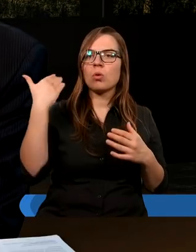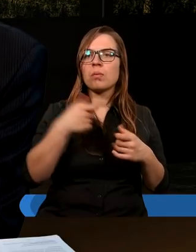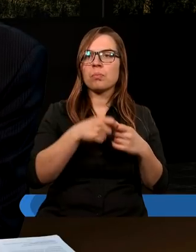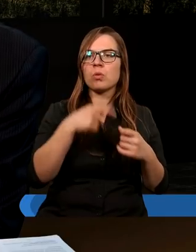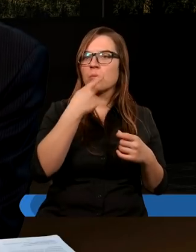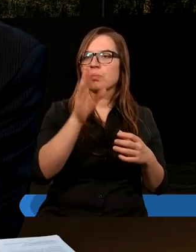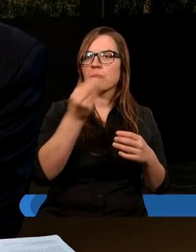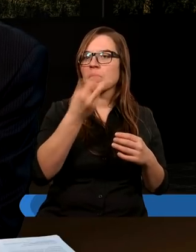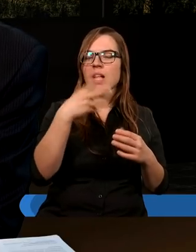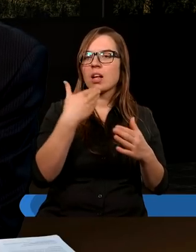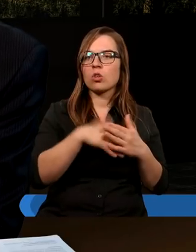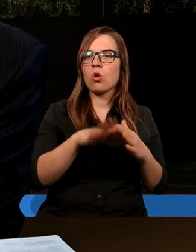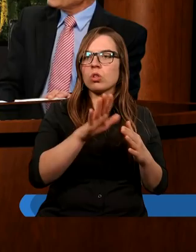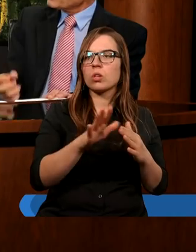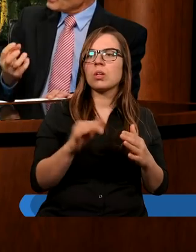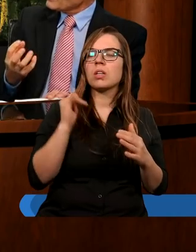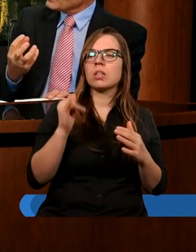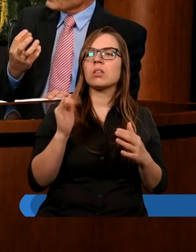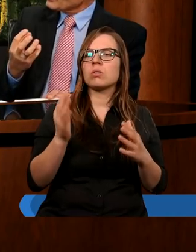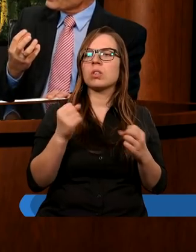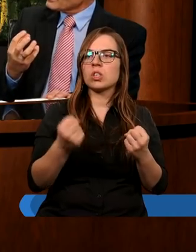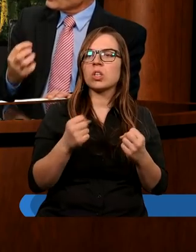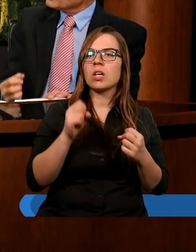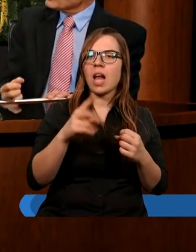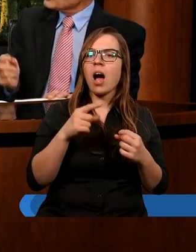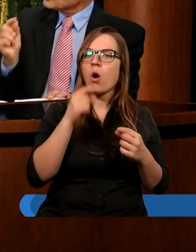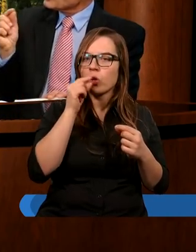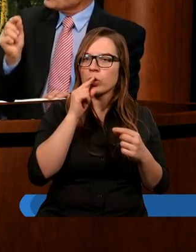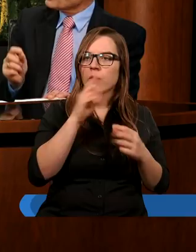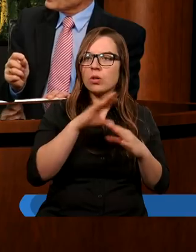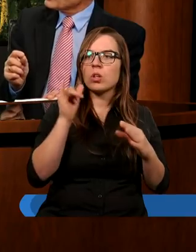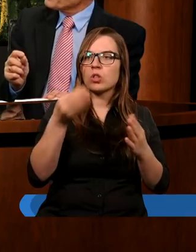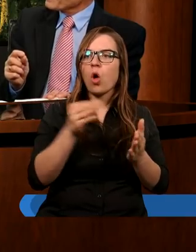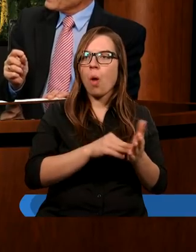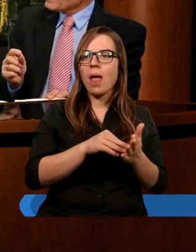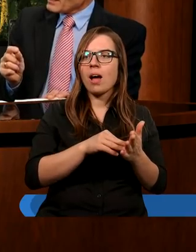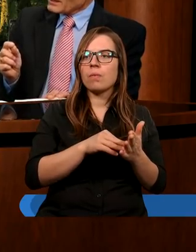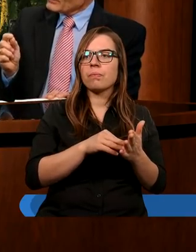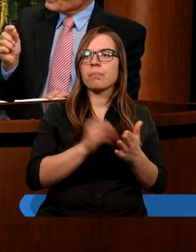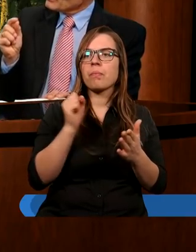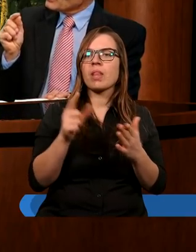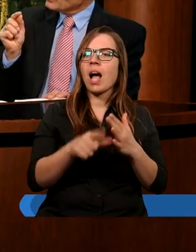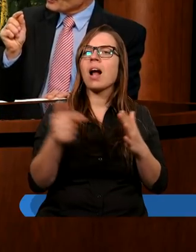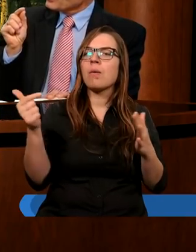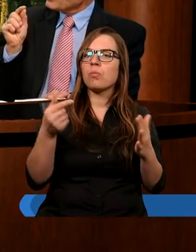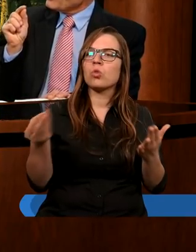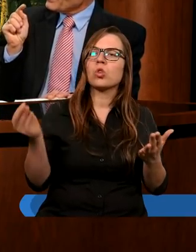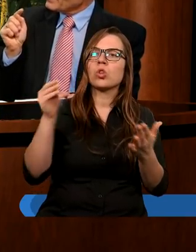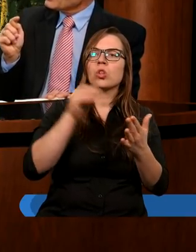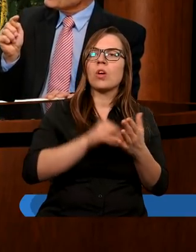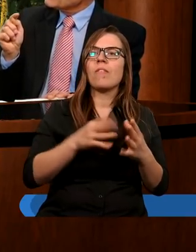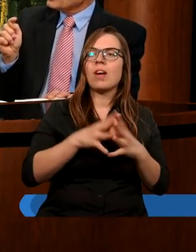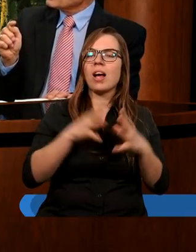przerwał, mówi jeszcze nie skończyłem. Przeczymał taką konsternującą ciszę i dodał, ale musimy dołożyć